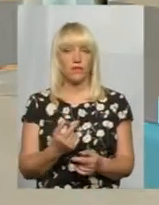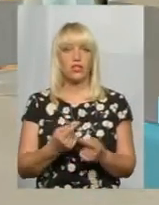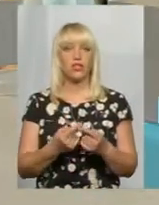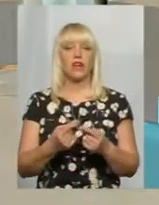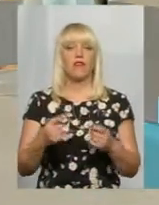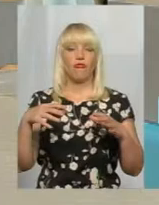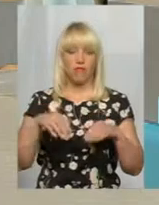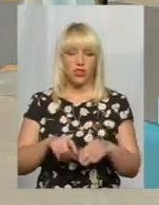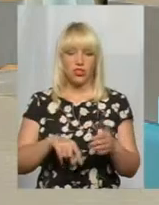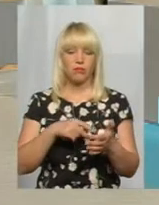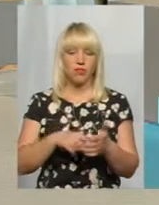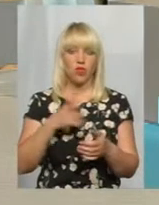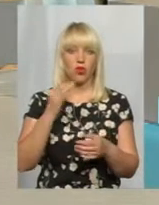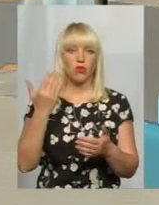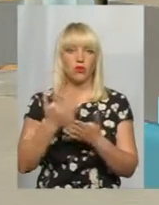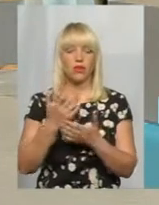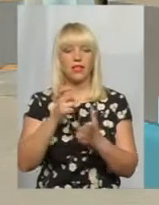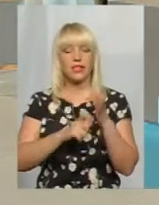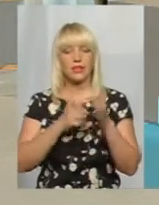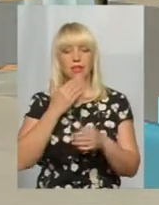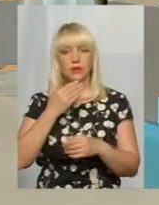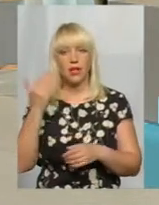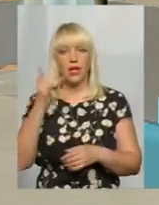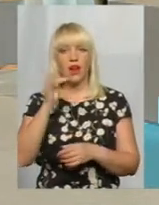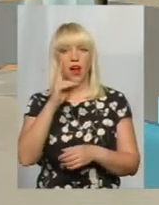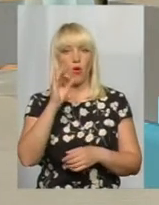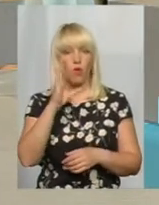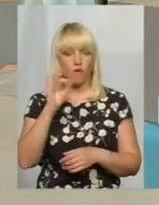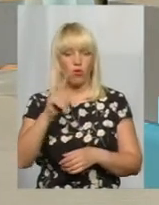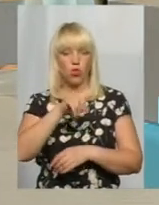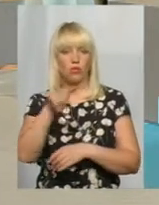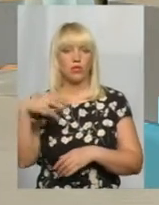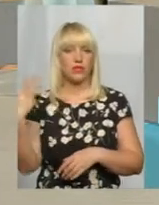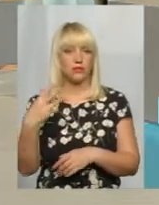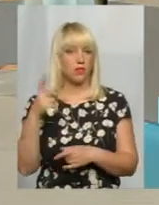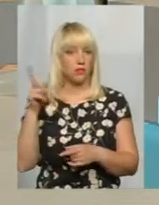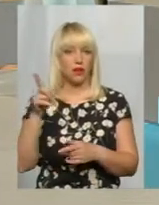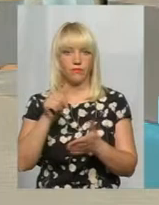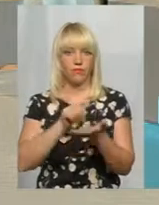рецептом з ракову в четверту поліклініку, там йому рецепт не випишуть.